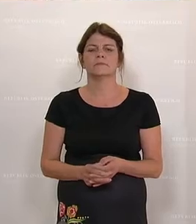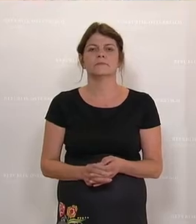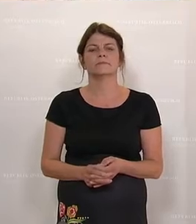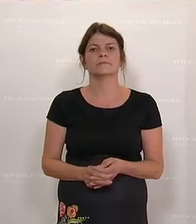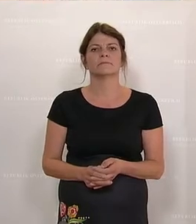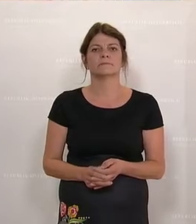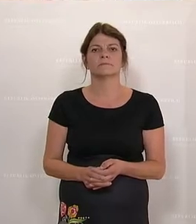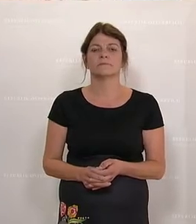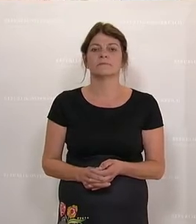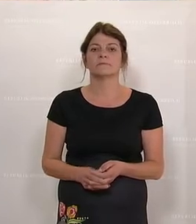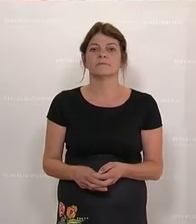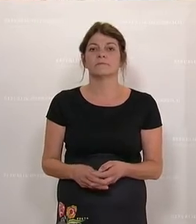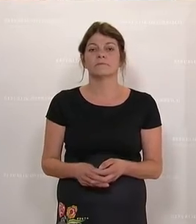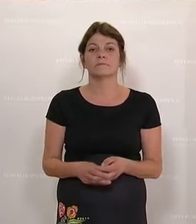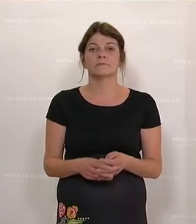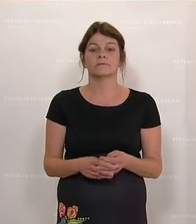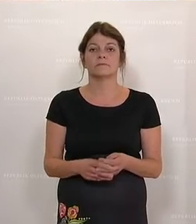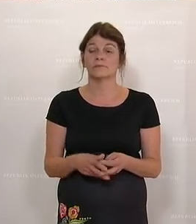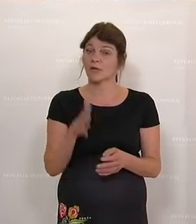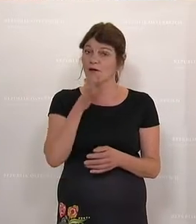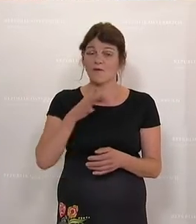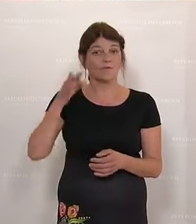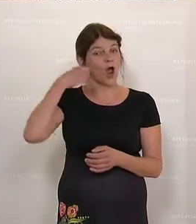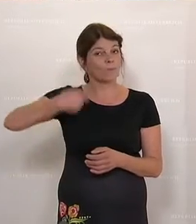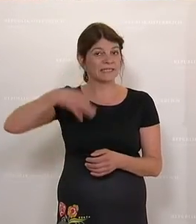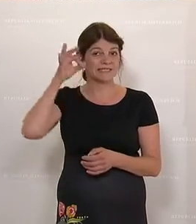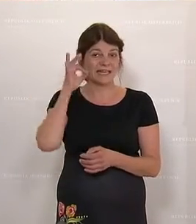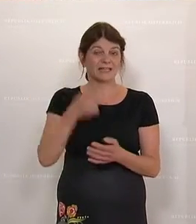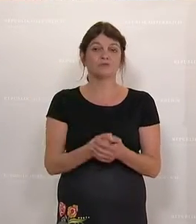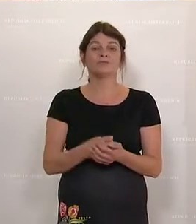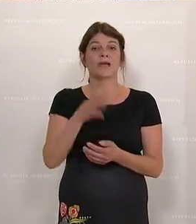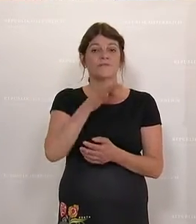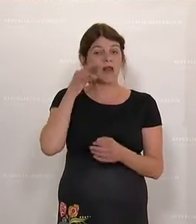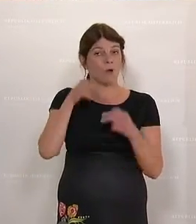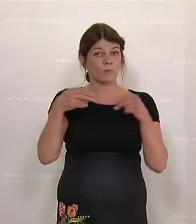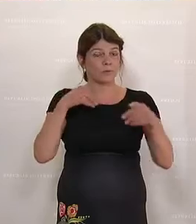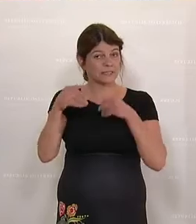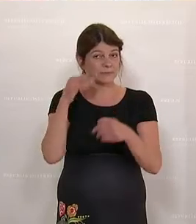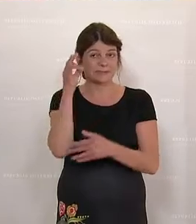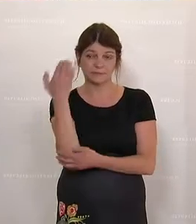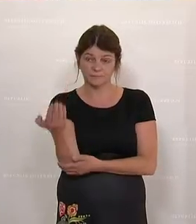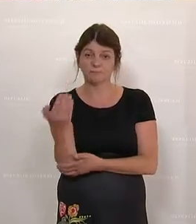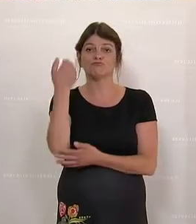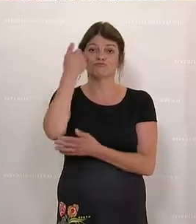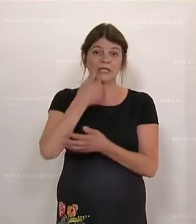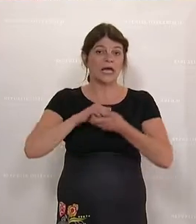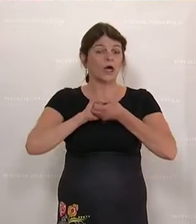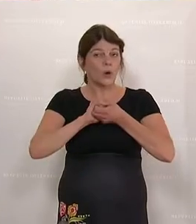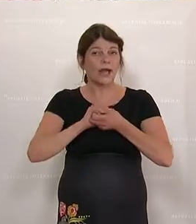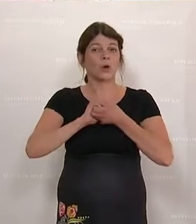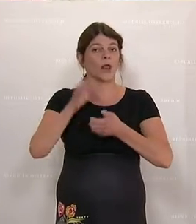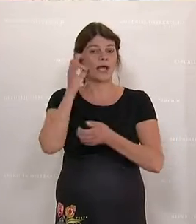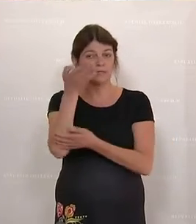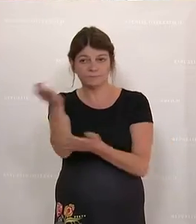Gaswirtschafts und Diversifizierungsgesetz. Frau Präsidentin, Frau Bundesministerin, geschätzte Kolleginnen und Kollegen,